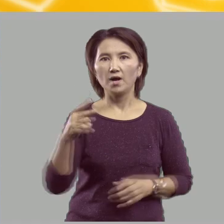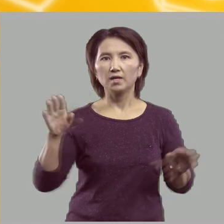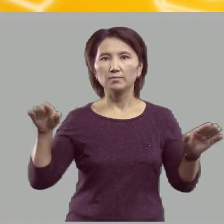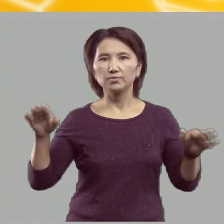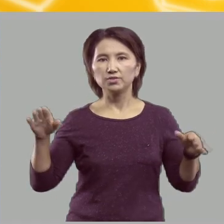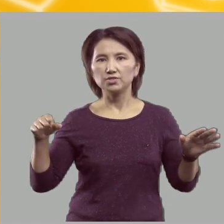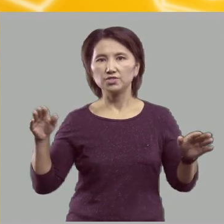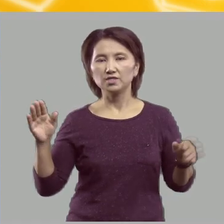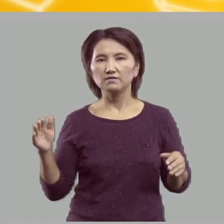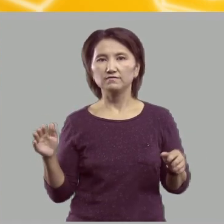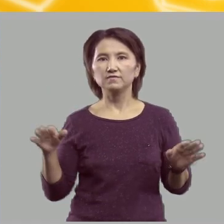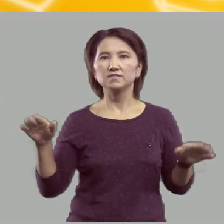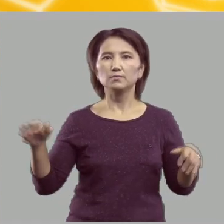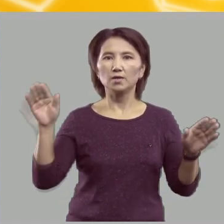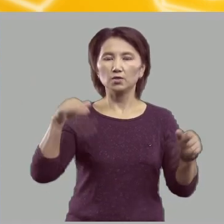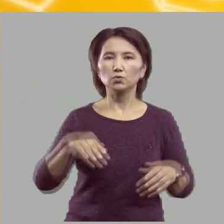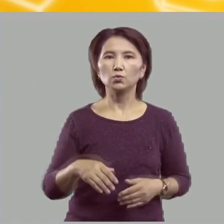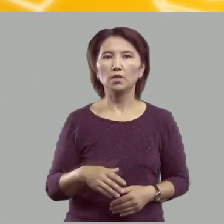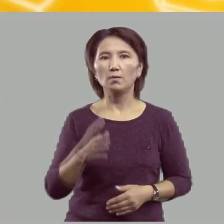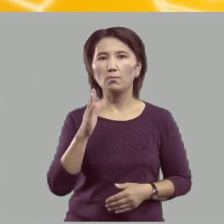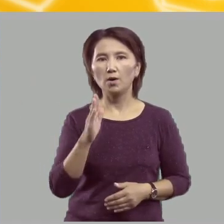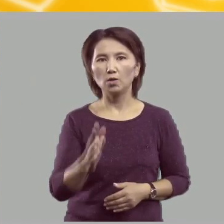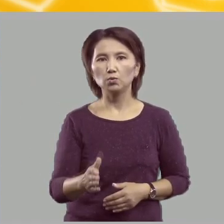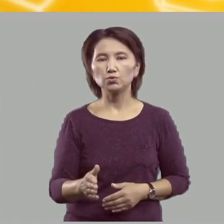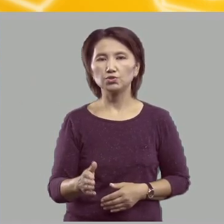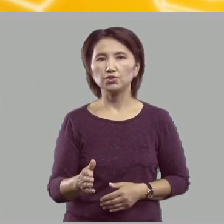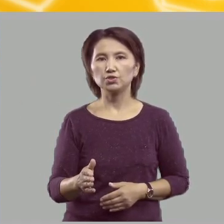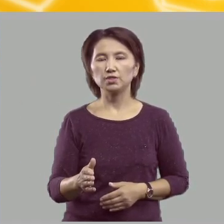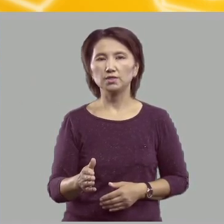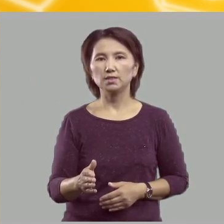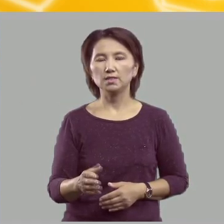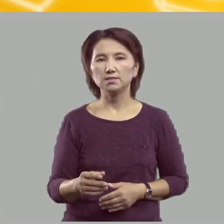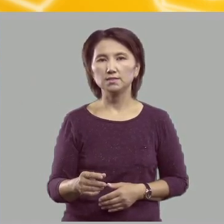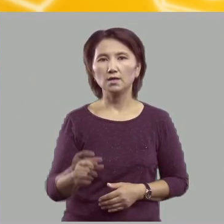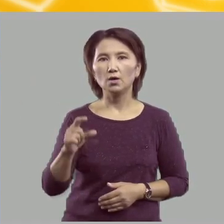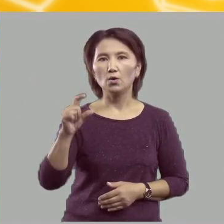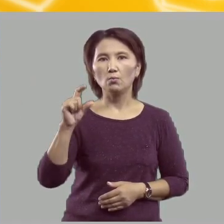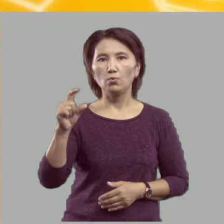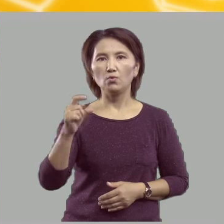птенчиков вспорхнула. Получилась буква Ё.